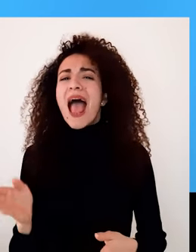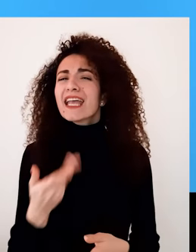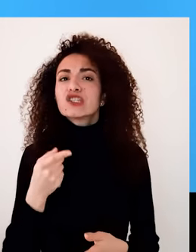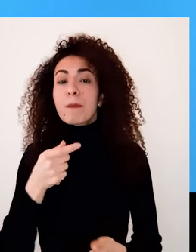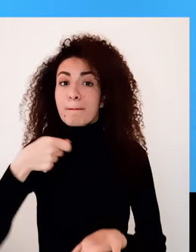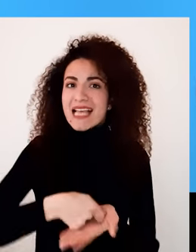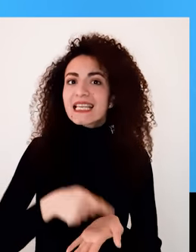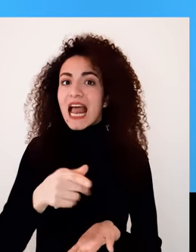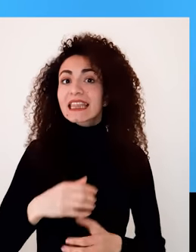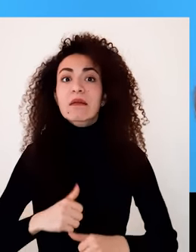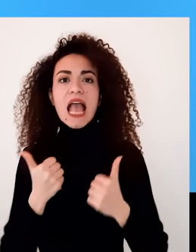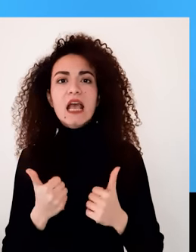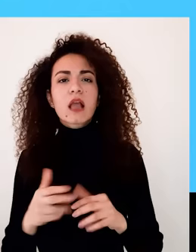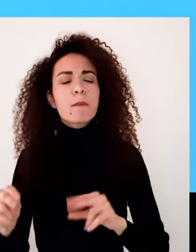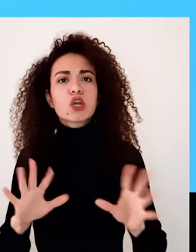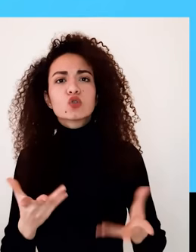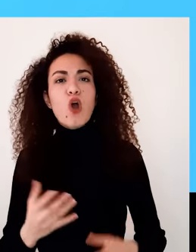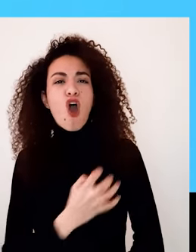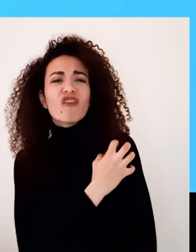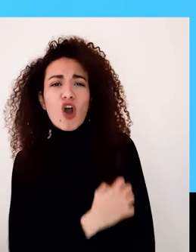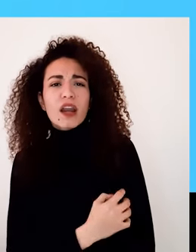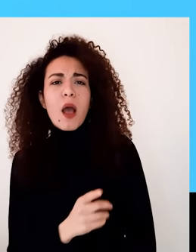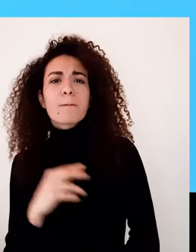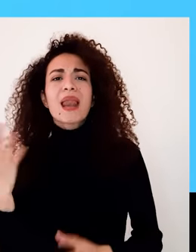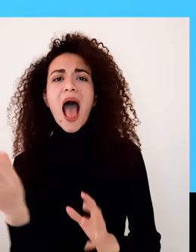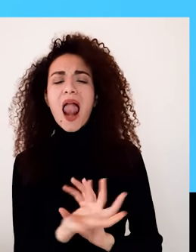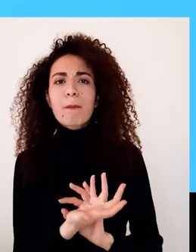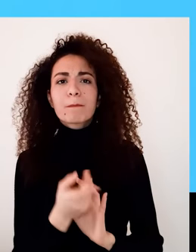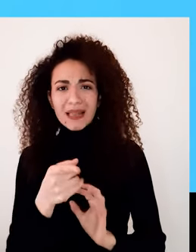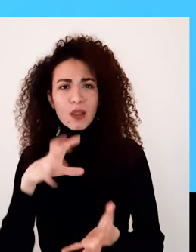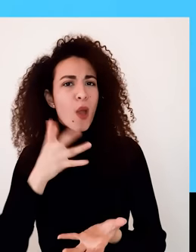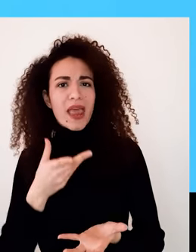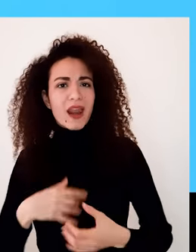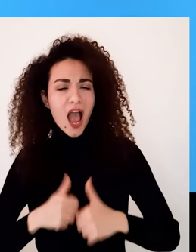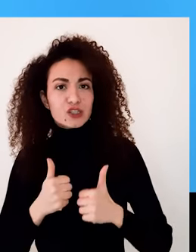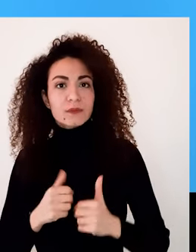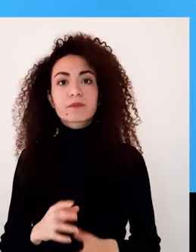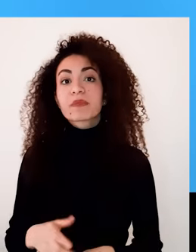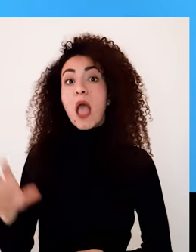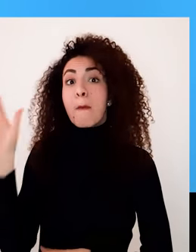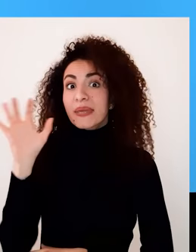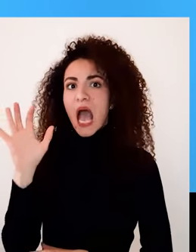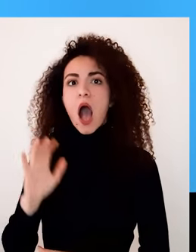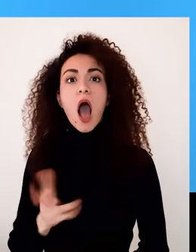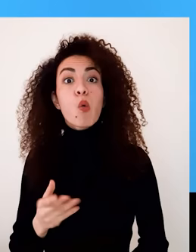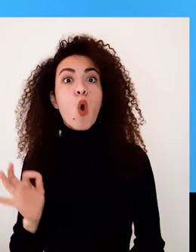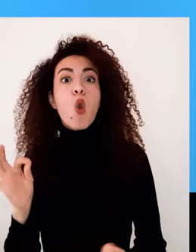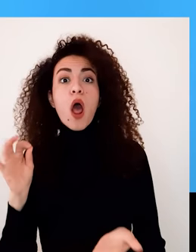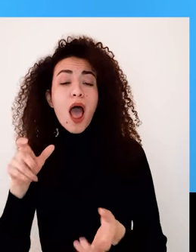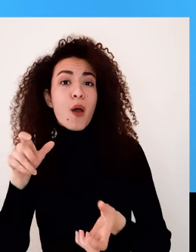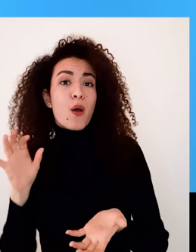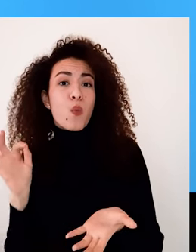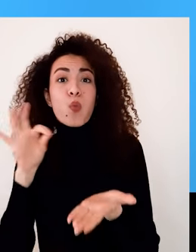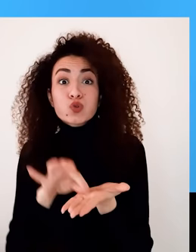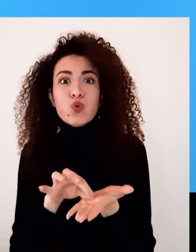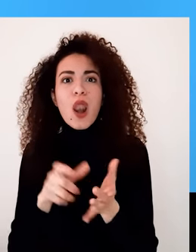بطريقة شخصية أو بتأثر على محيطك مثلاً موضوع الفقر بالعالم حيث أنت تعيشين موضوع البيئة، موضوع إمكانية